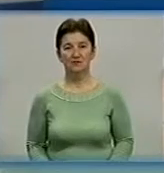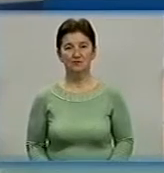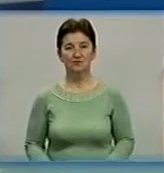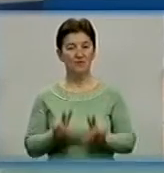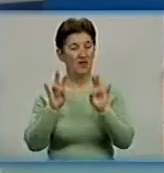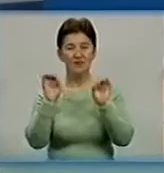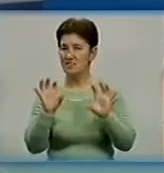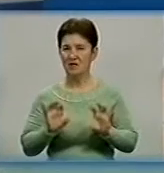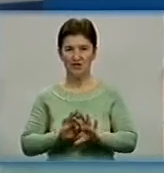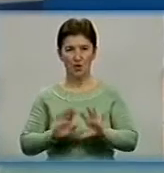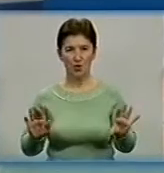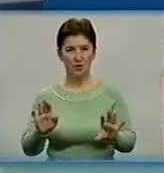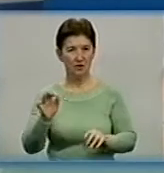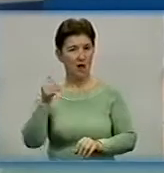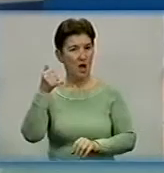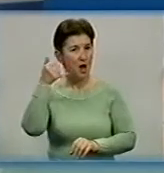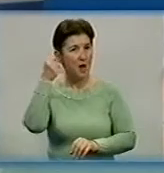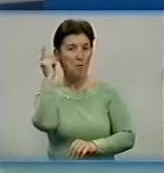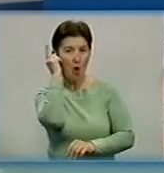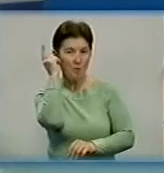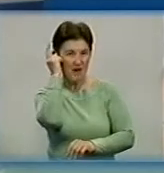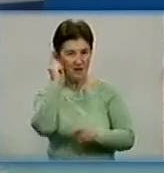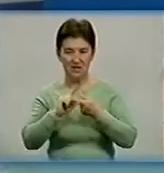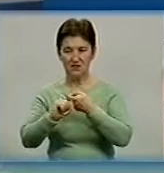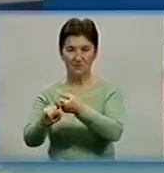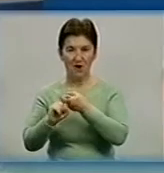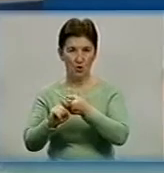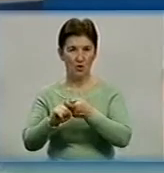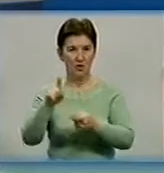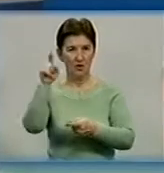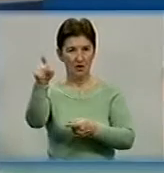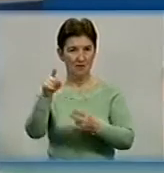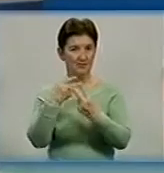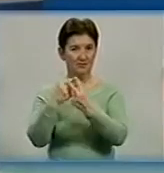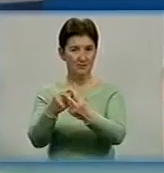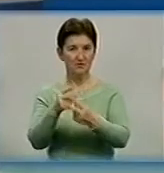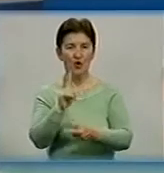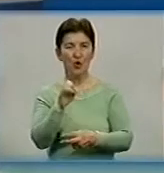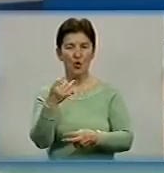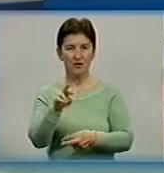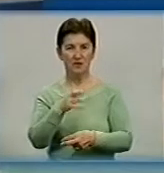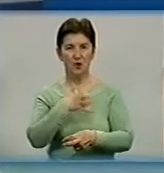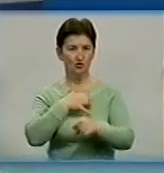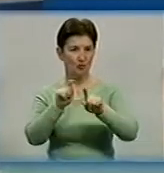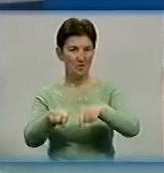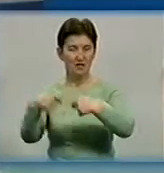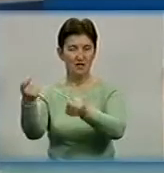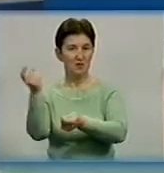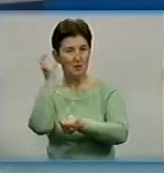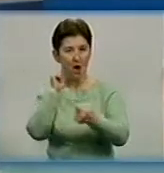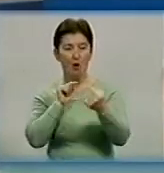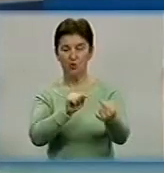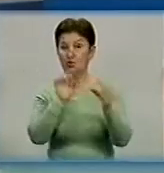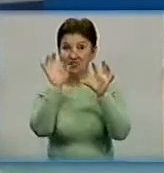Незаконний мобільний зв'язок. У Кіровоградську виправну колонію намагалися передати мобільні телефони та сім-картки. Проти закону